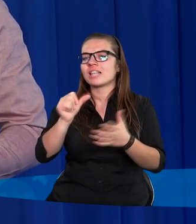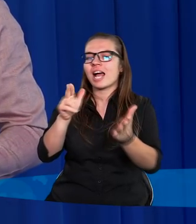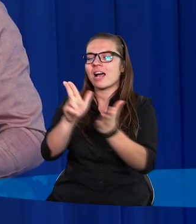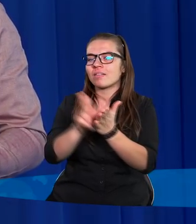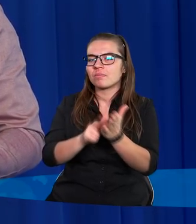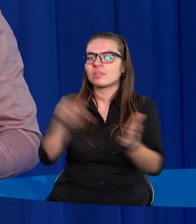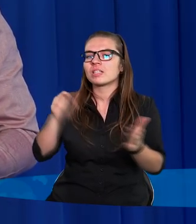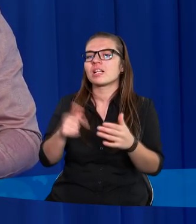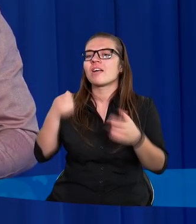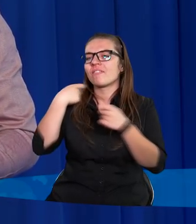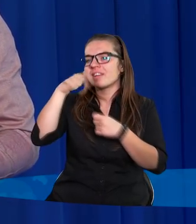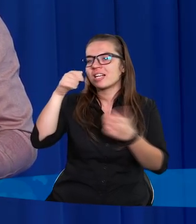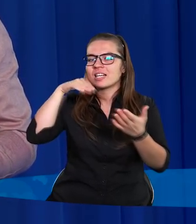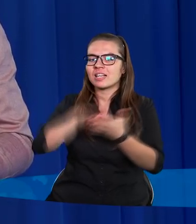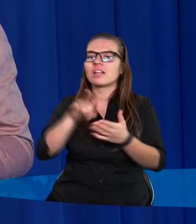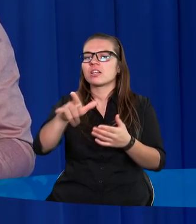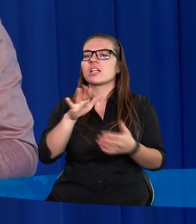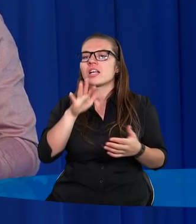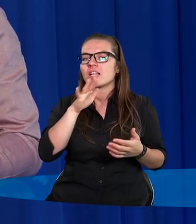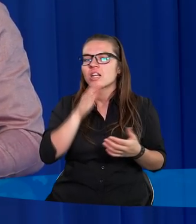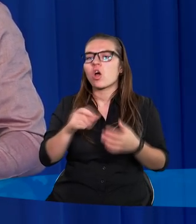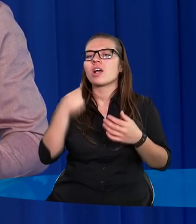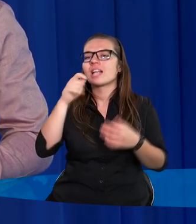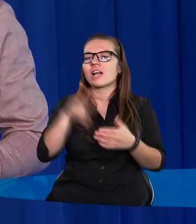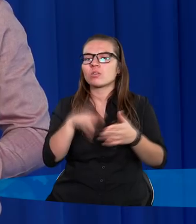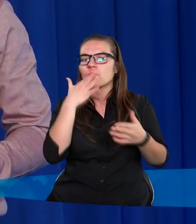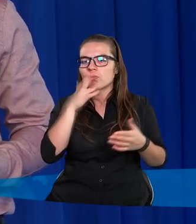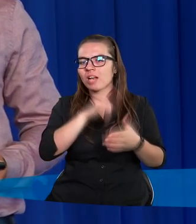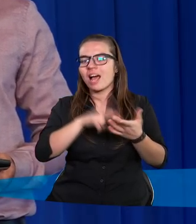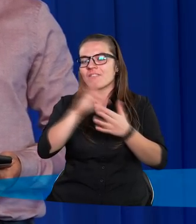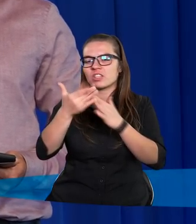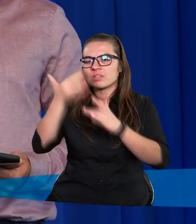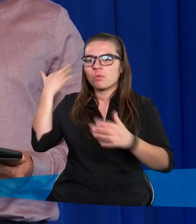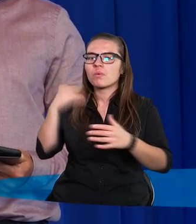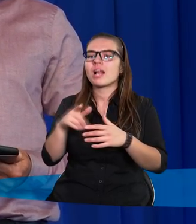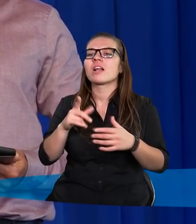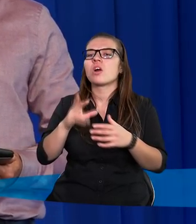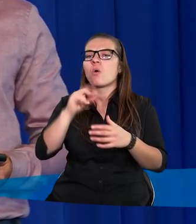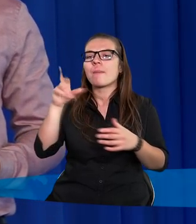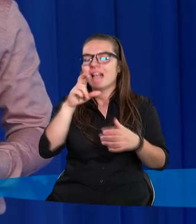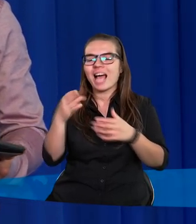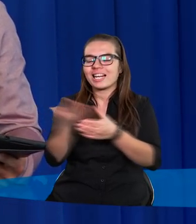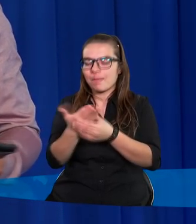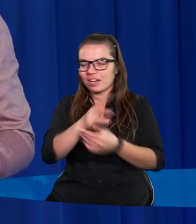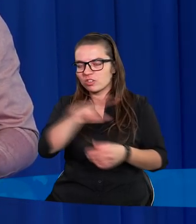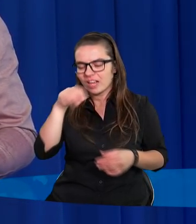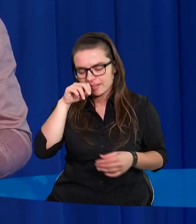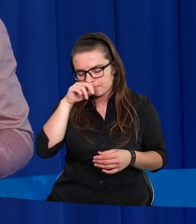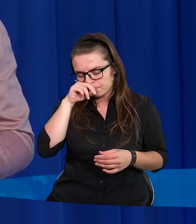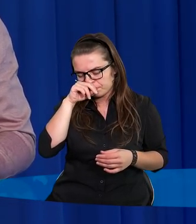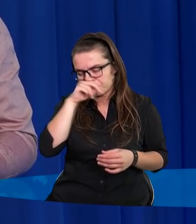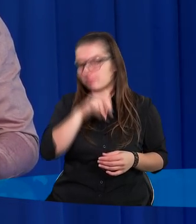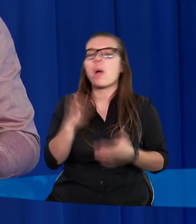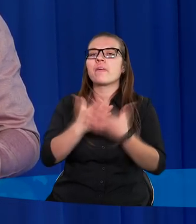miesiąc rozpoczyna się wyjazd. Ten do Izraela, o którym mówiliśmy na tych wszystkich poprzednich webinarach, zapraszając, jest jeszcze